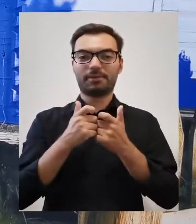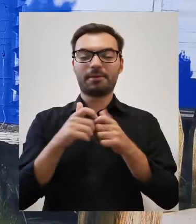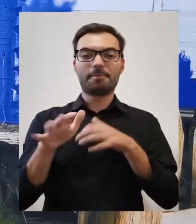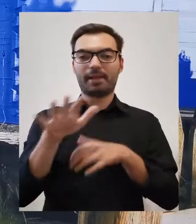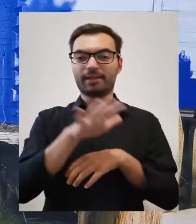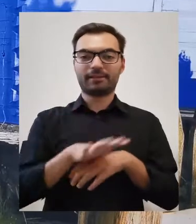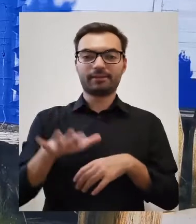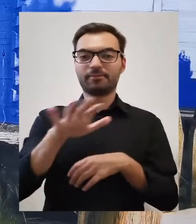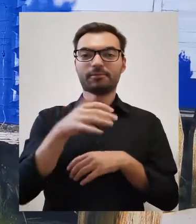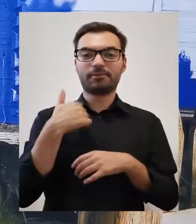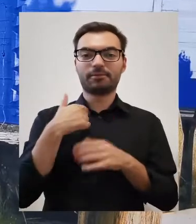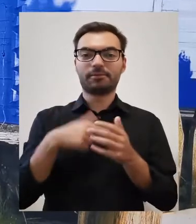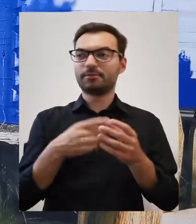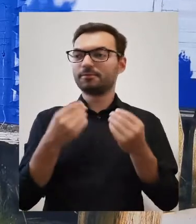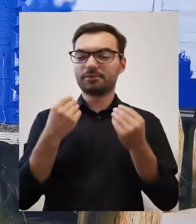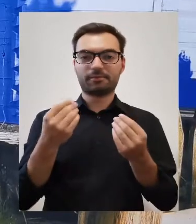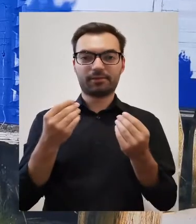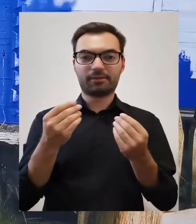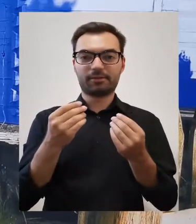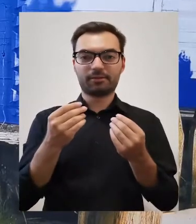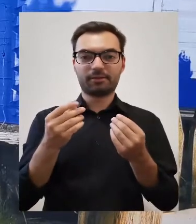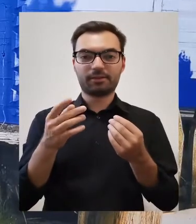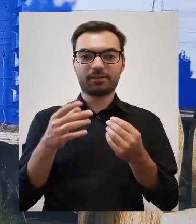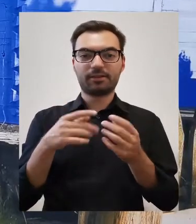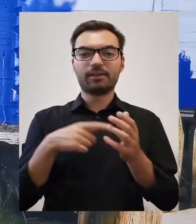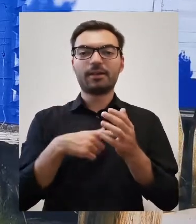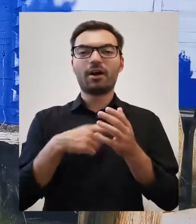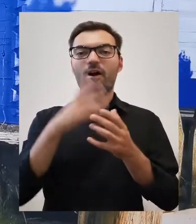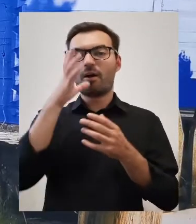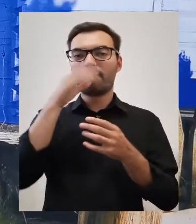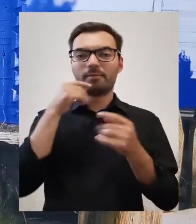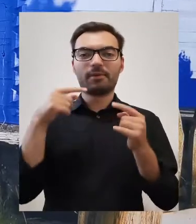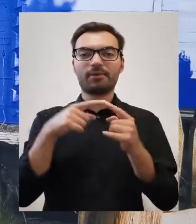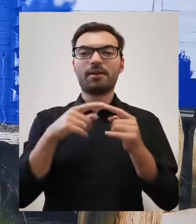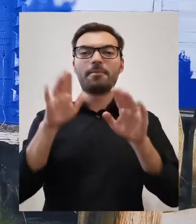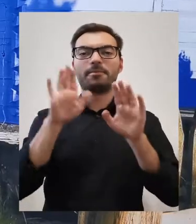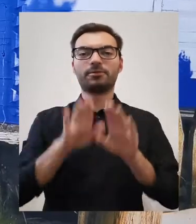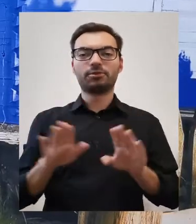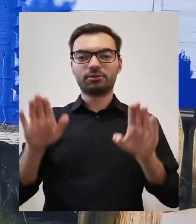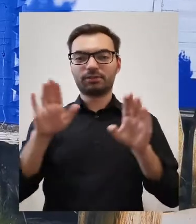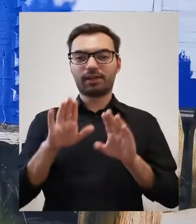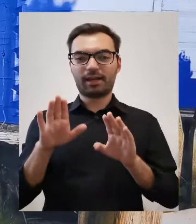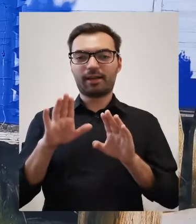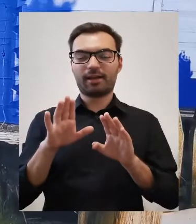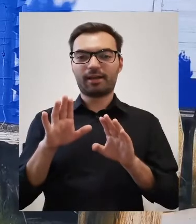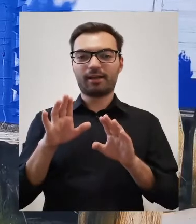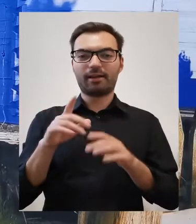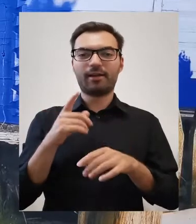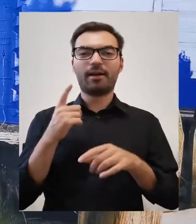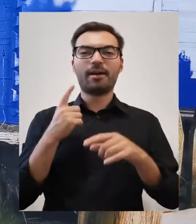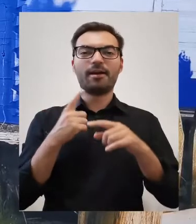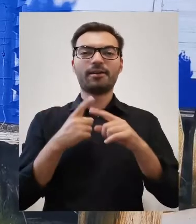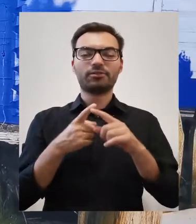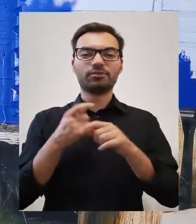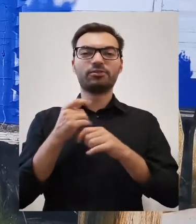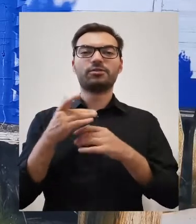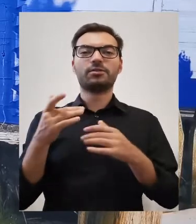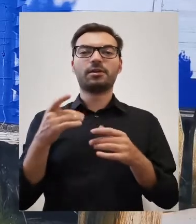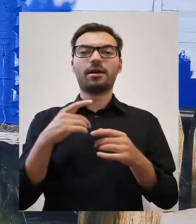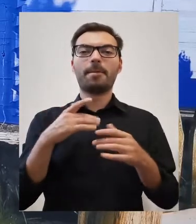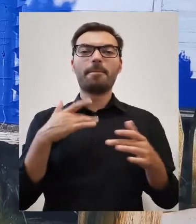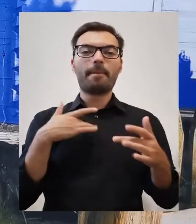miejscowość mogła stać się fantastyczną scenerią dla nabożeństw pasyjnych, które